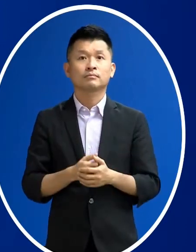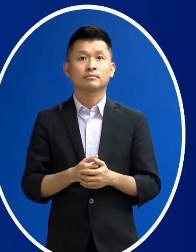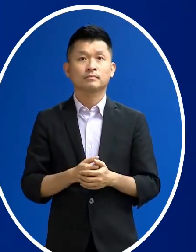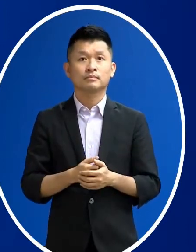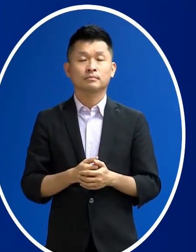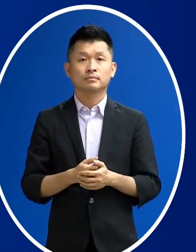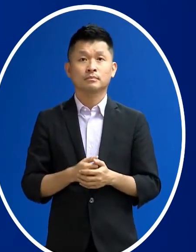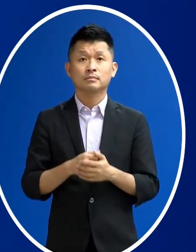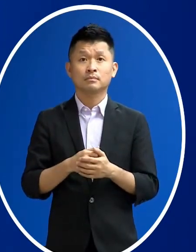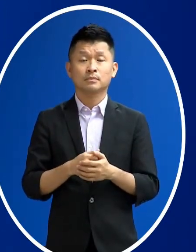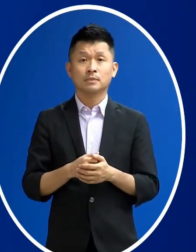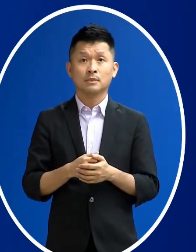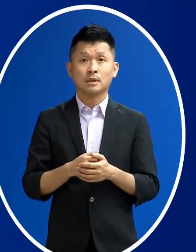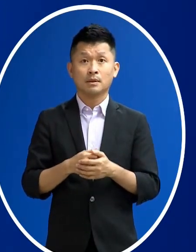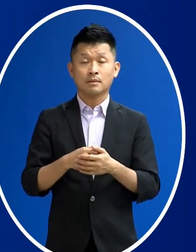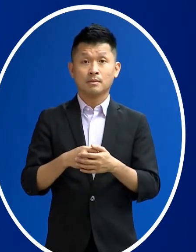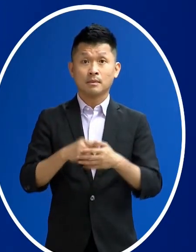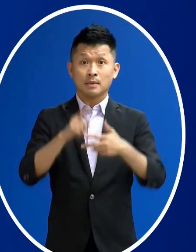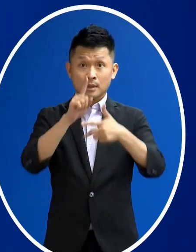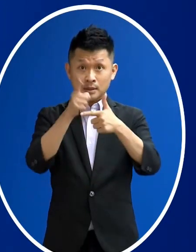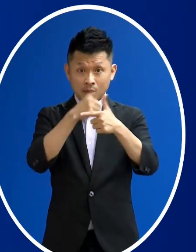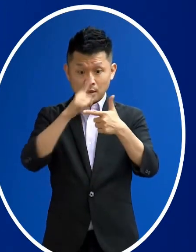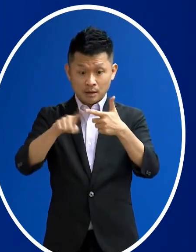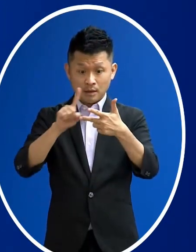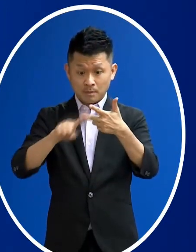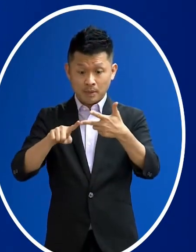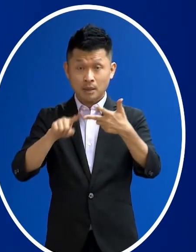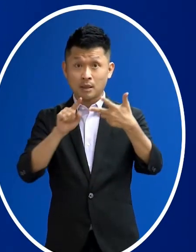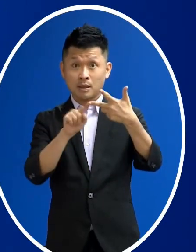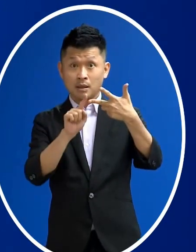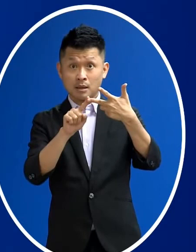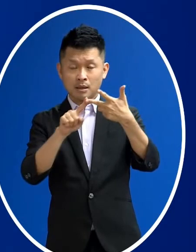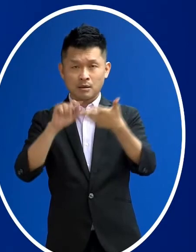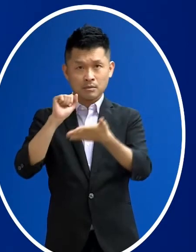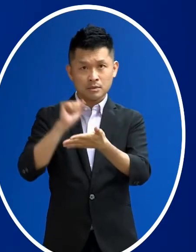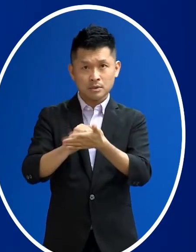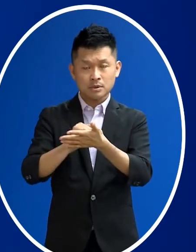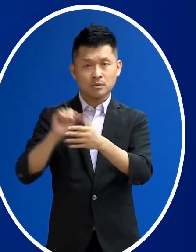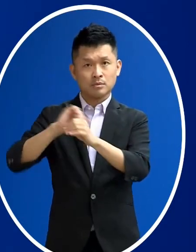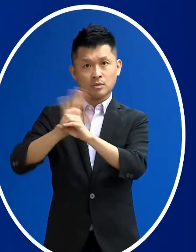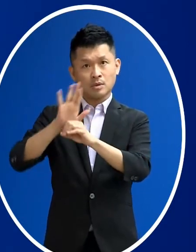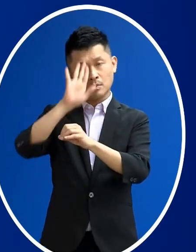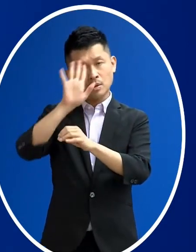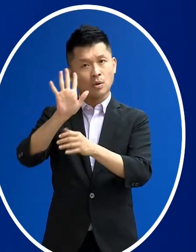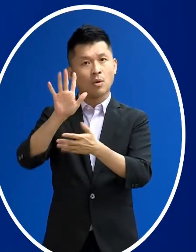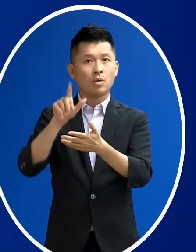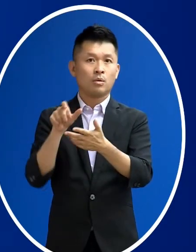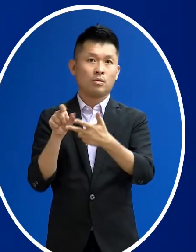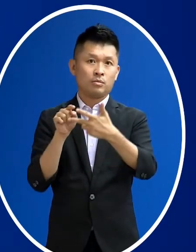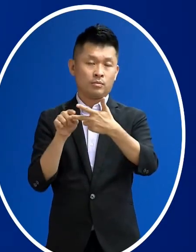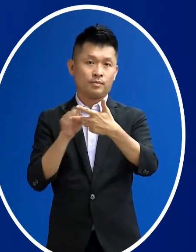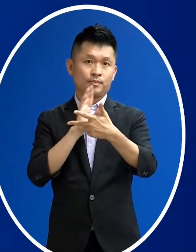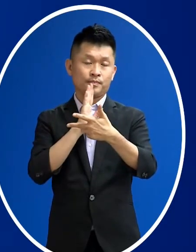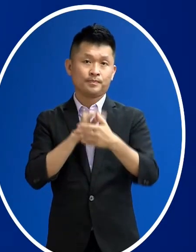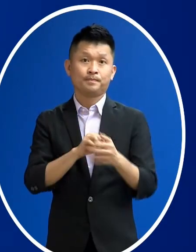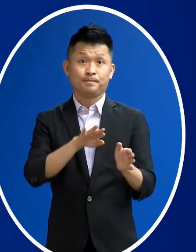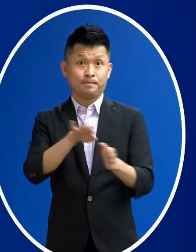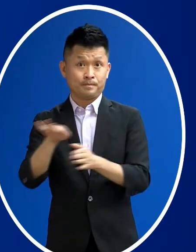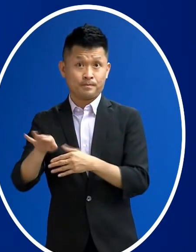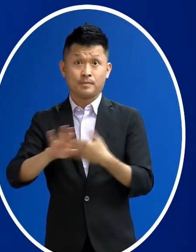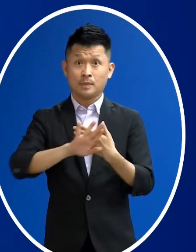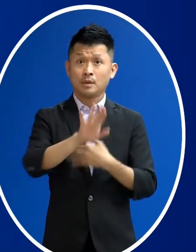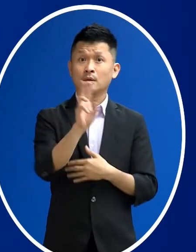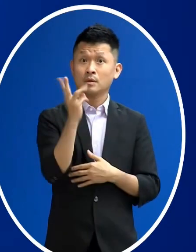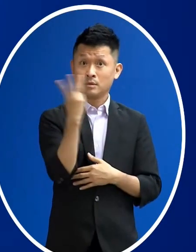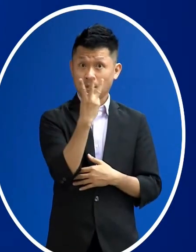死診的加一丙的 丙的部分 我們還是把它算入我們的新冠相關的一個死亡另外有3例的